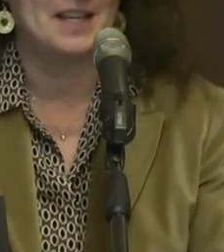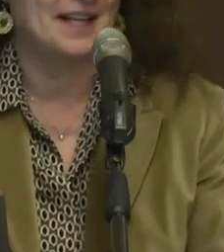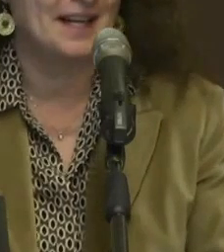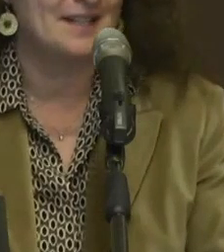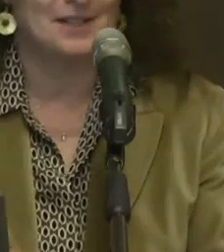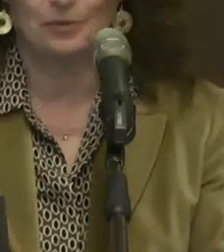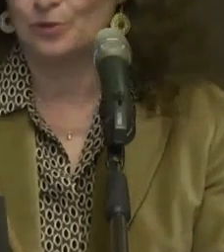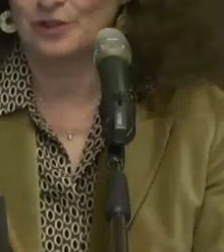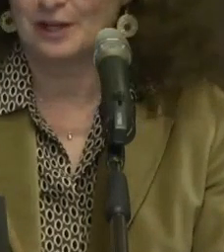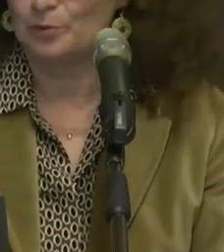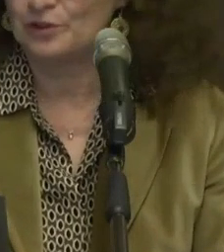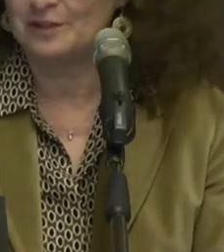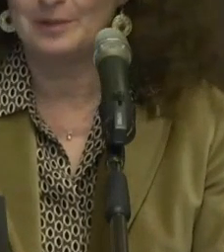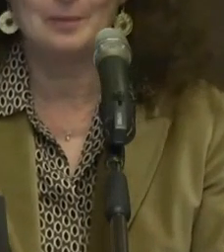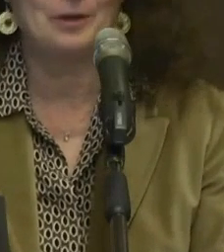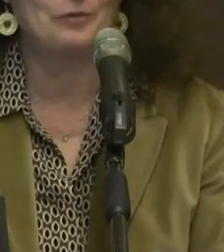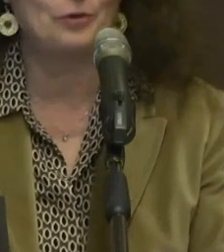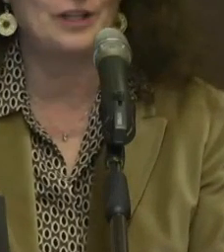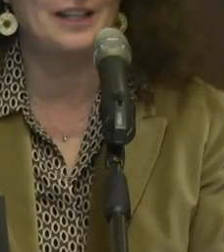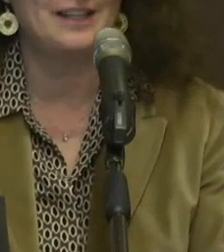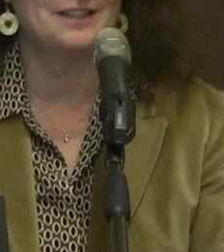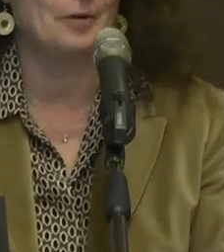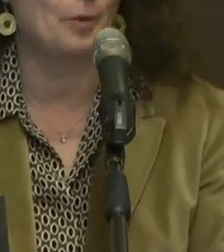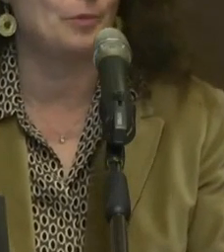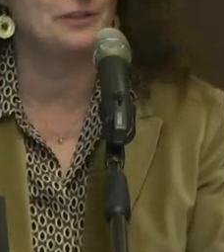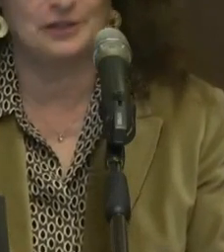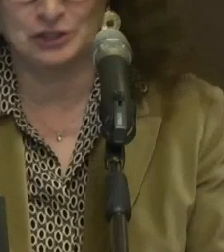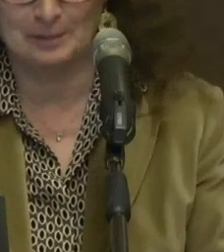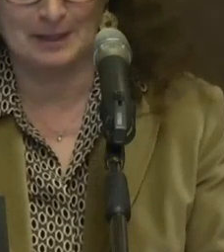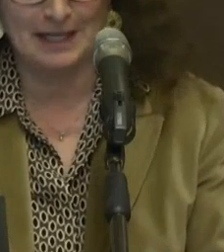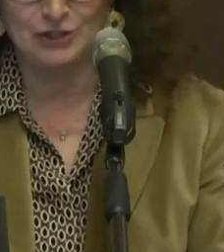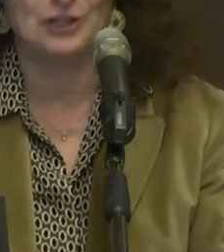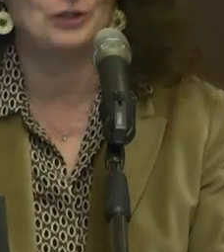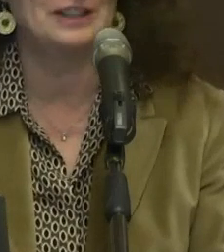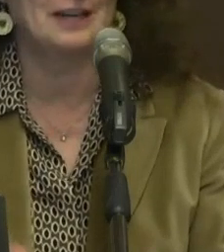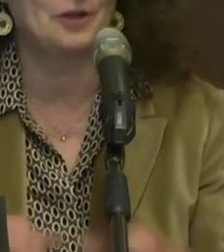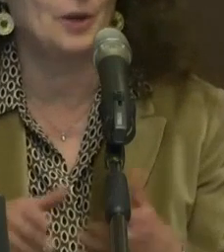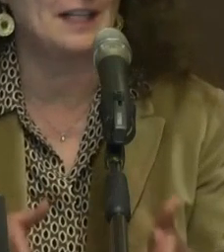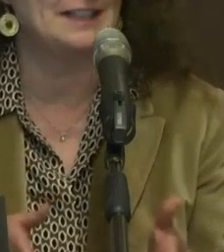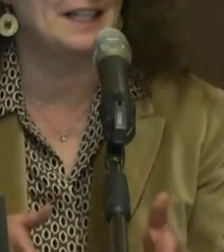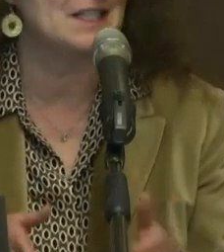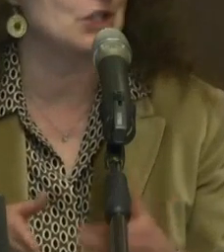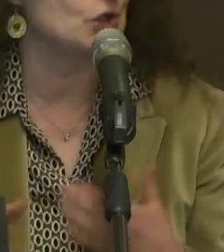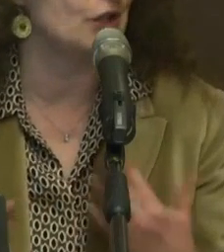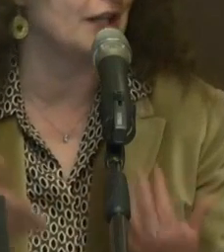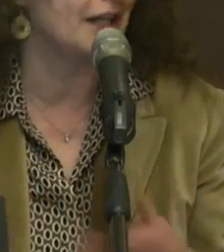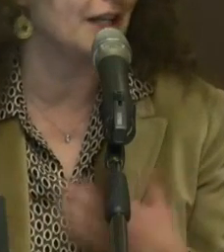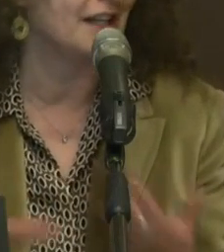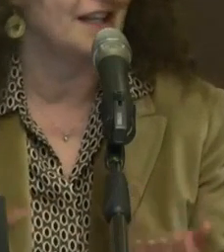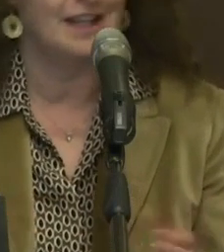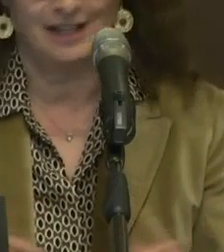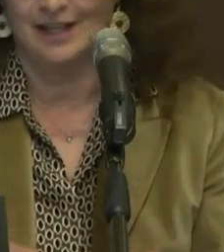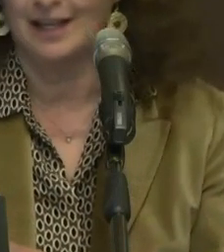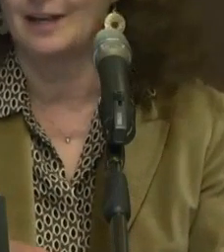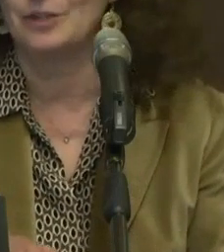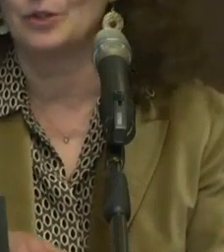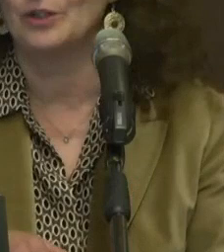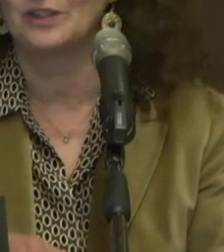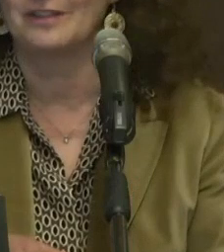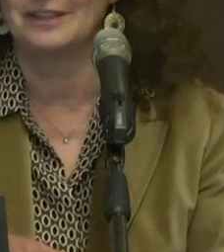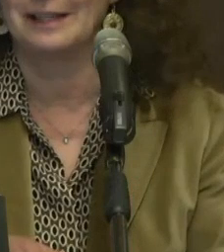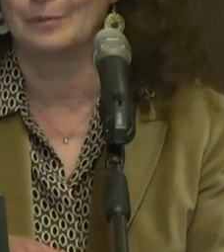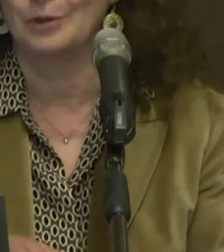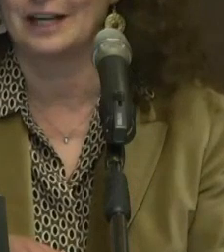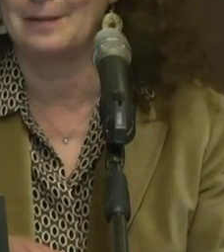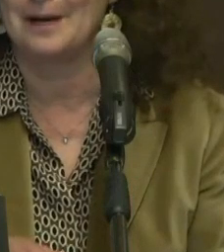Per chi è a casa questo sarà possibile, per voi sarà un po' più difficile, magari cerco di darvi qualche indicazione, visto